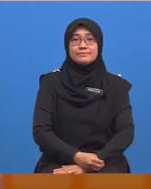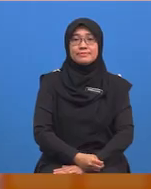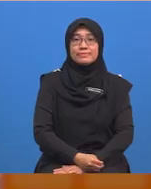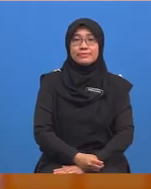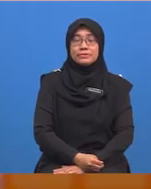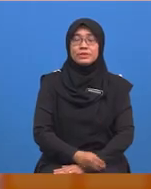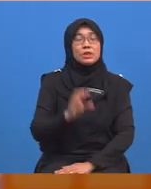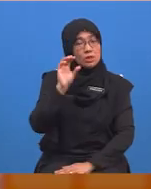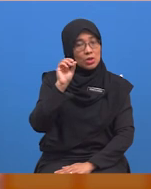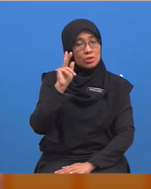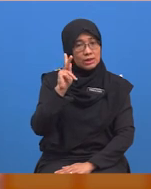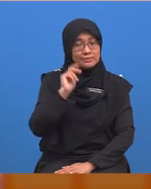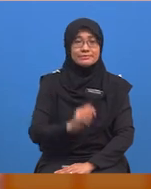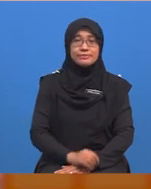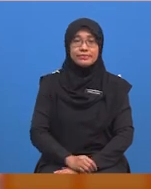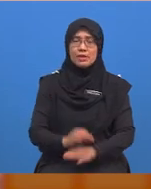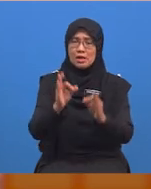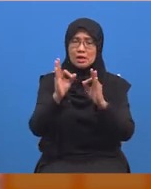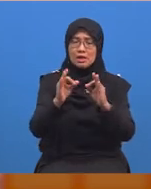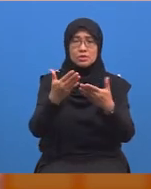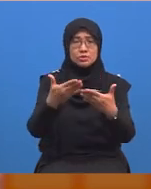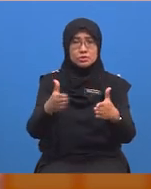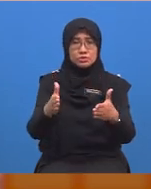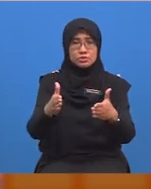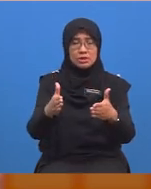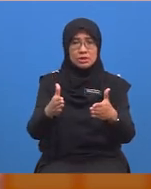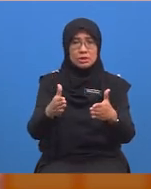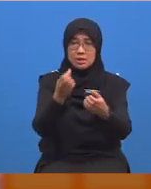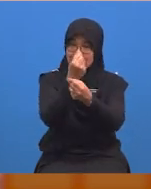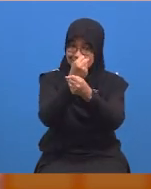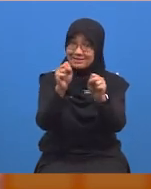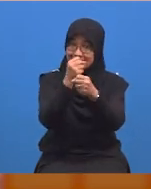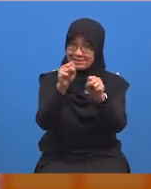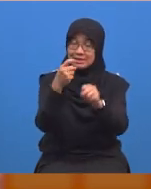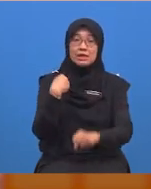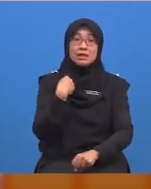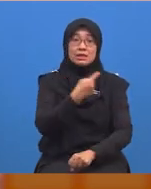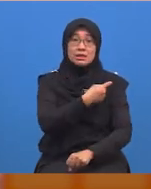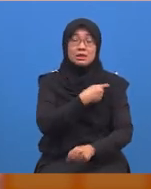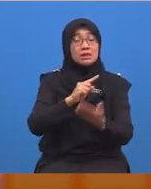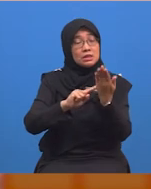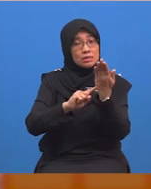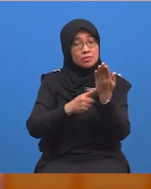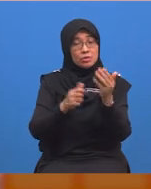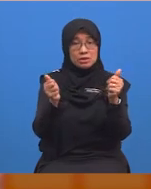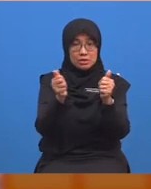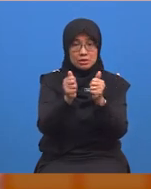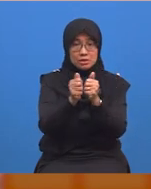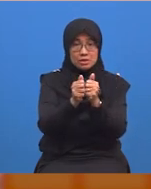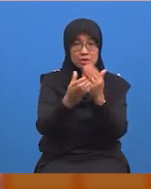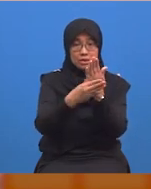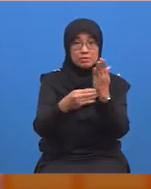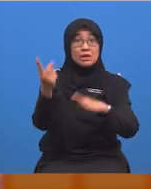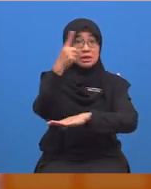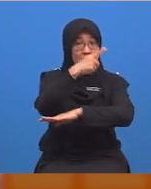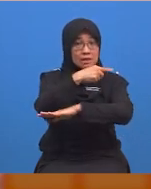Baiklah, murid-murid. Kalau sudah bersedia, jom kita mulakan dengan kemahiran yang hendak dipelajari pada hari